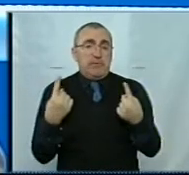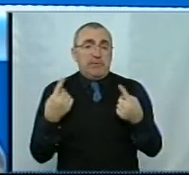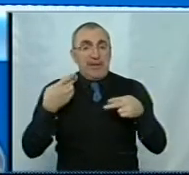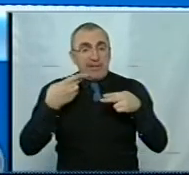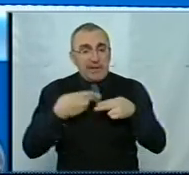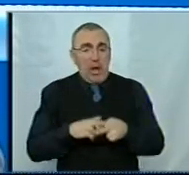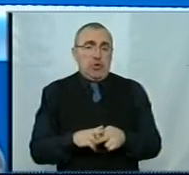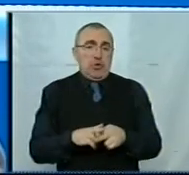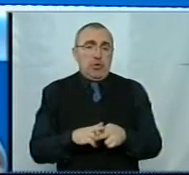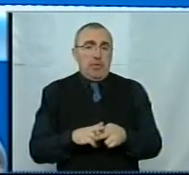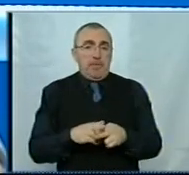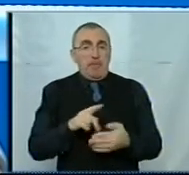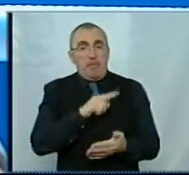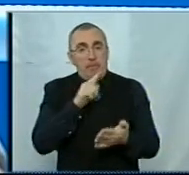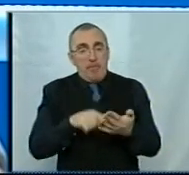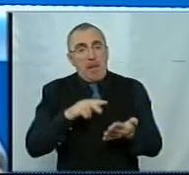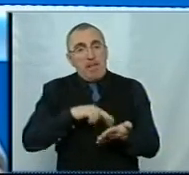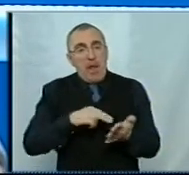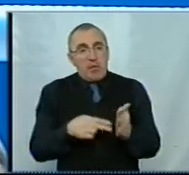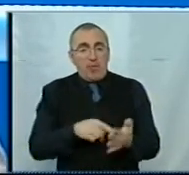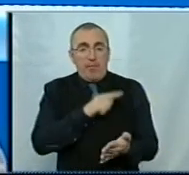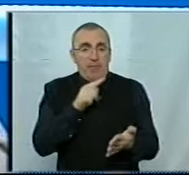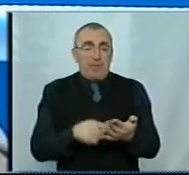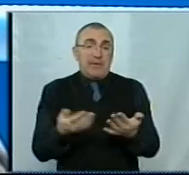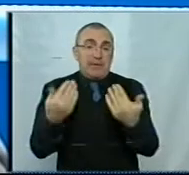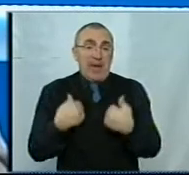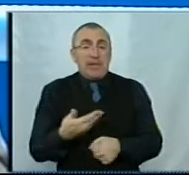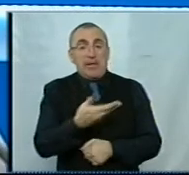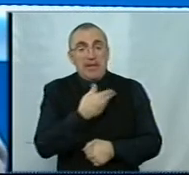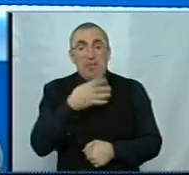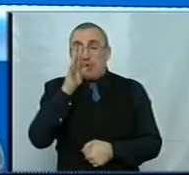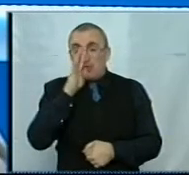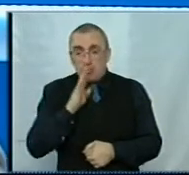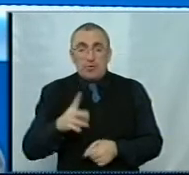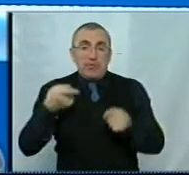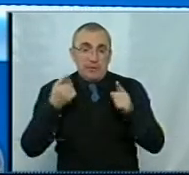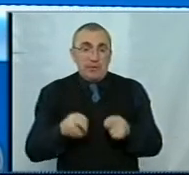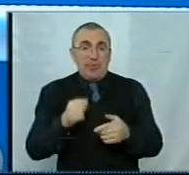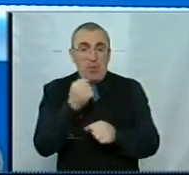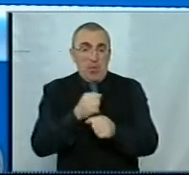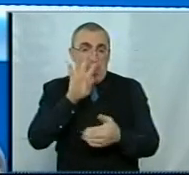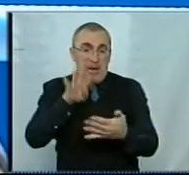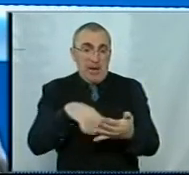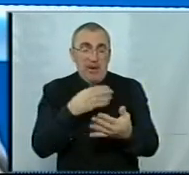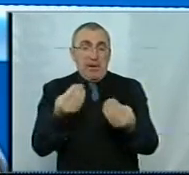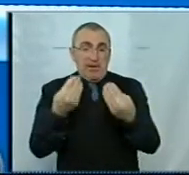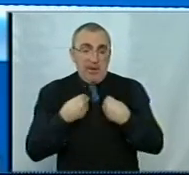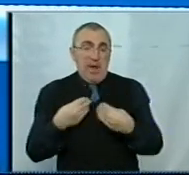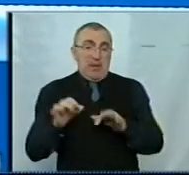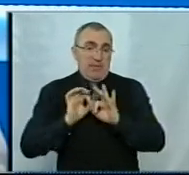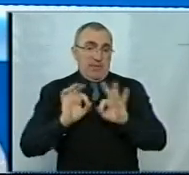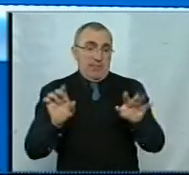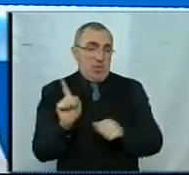організувати технічне питання, планове питання. Дайте нам 4 місяці, дійсно, розробіть графік. І дайте нормальну інформацію.